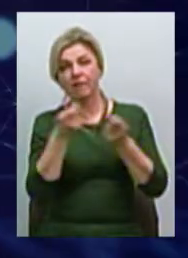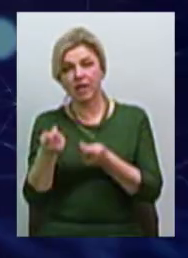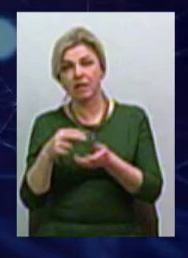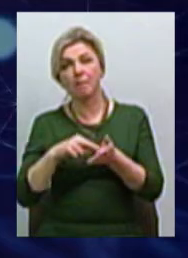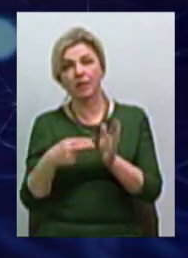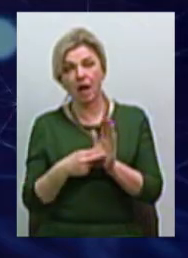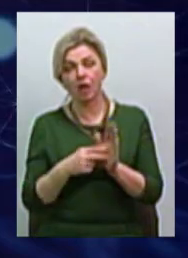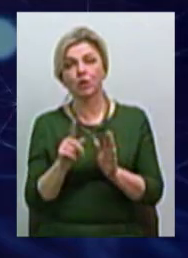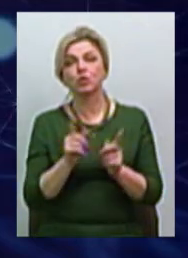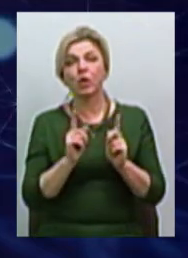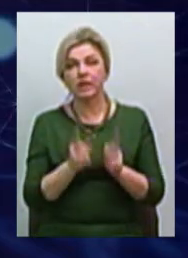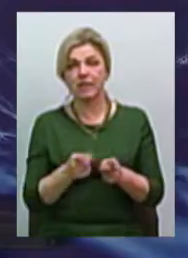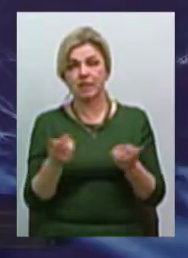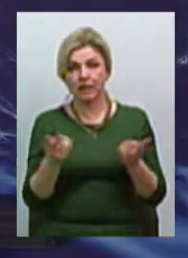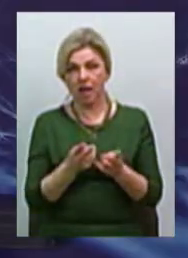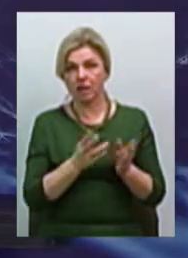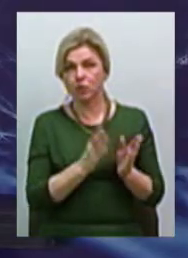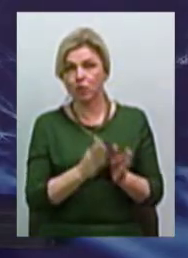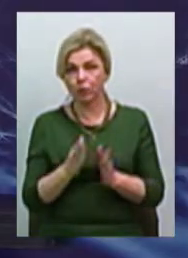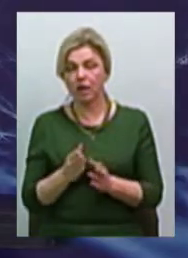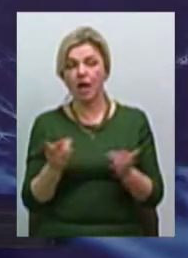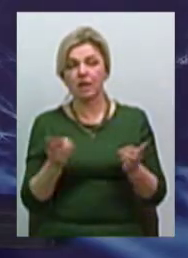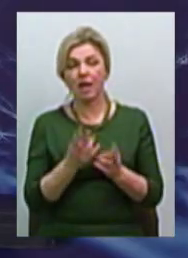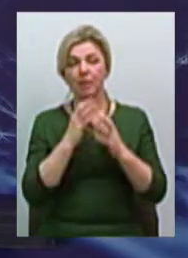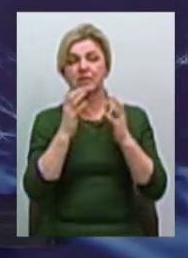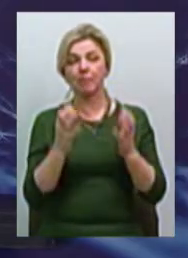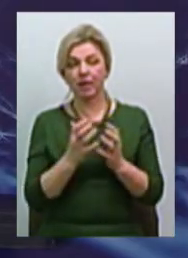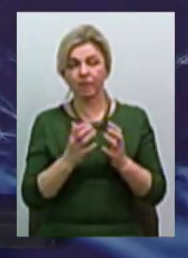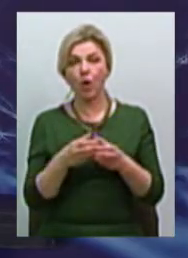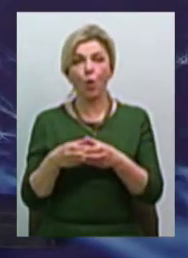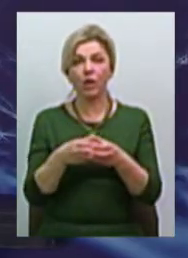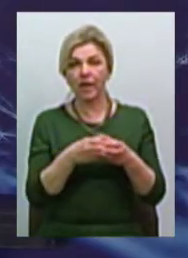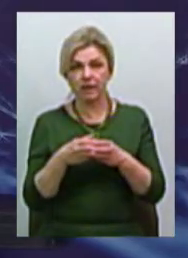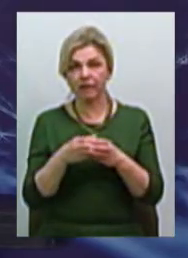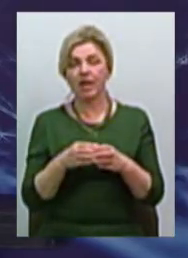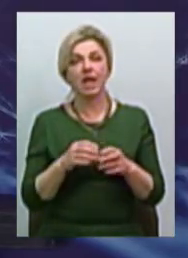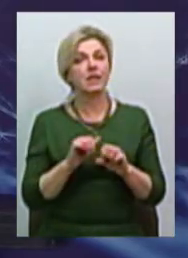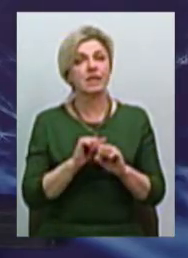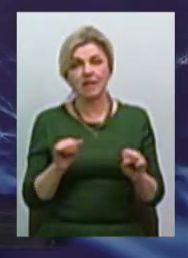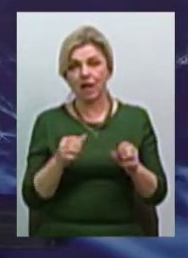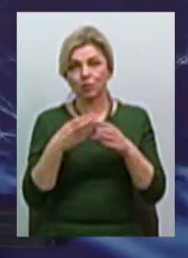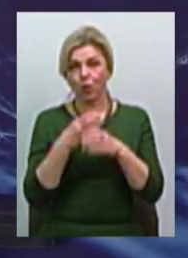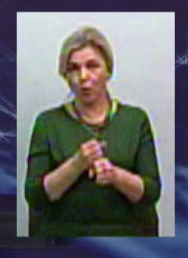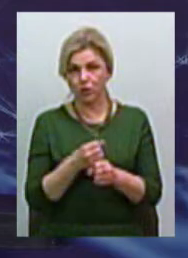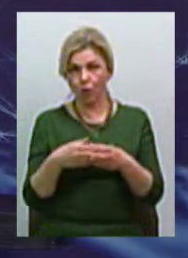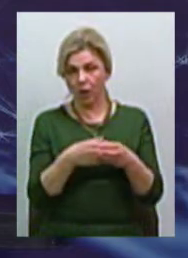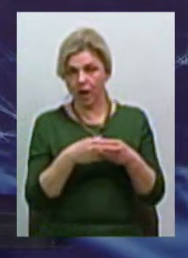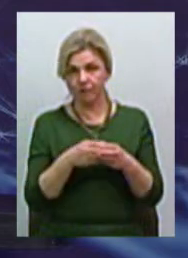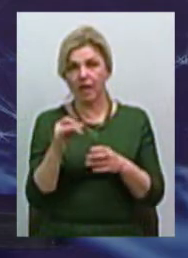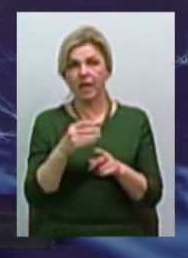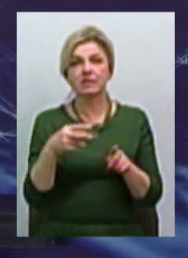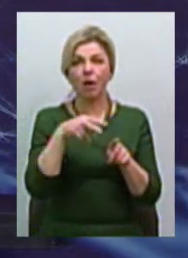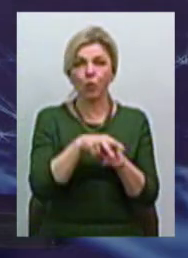треба саме така структура, що треба зберегти, інколи колективне, треба скорочувати і загрузити